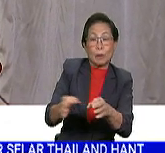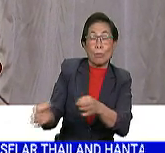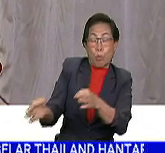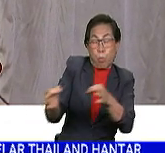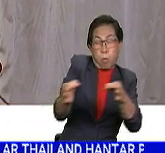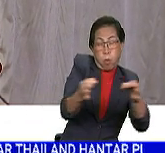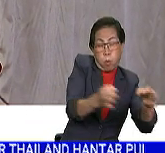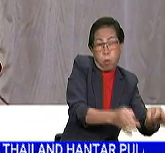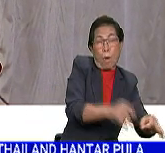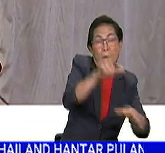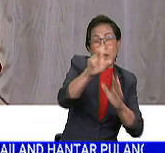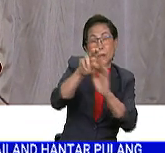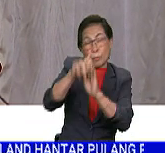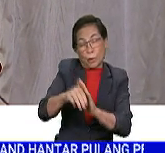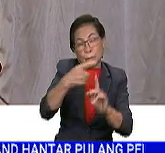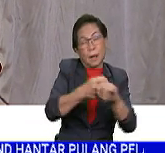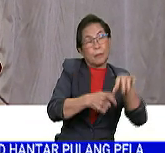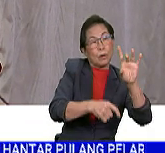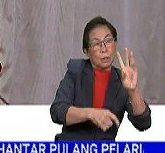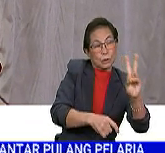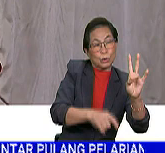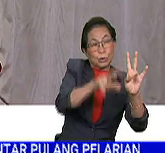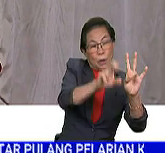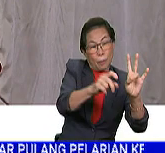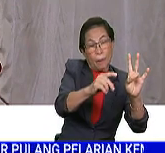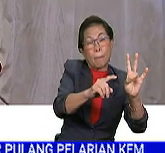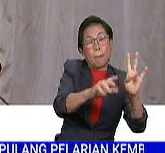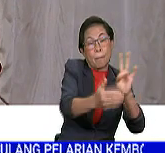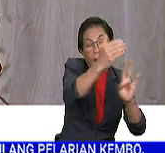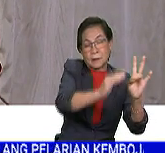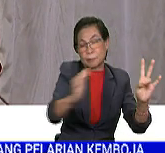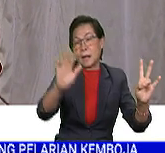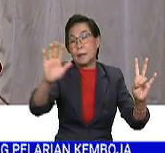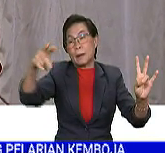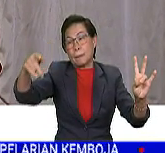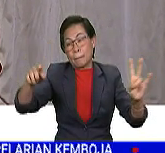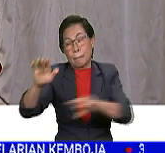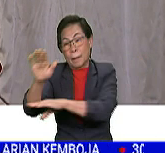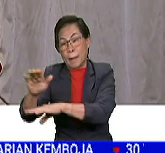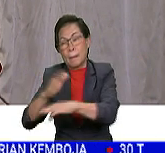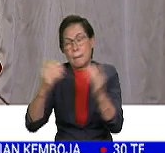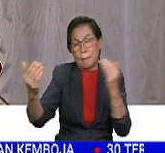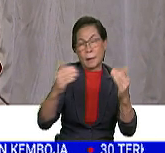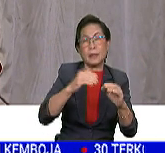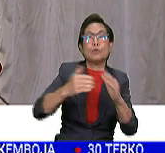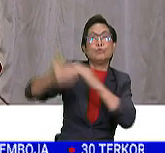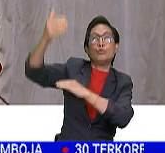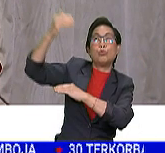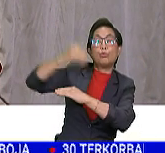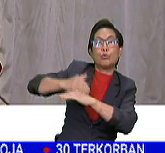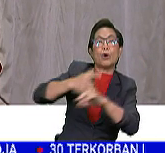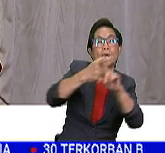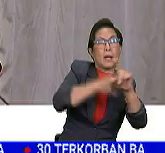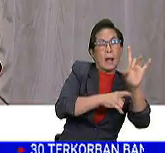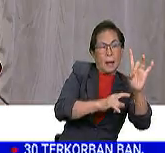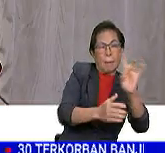pengundian selama 30 minit dari pukul 7.30 pagi hingga 5 petang berbanding pada PRU 14 lalu iaitu